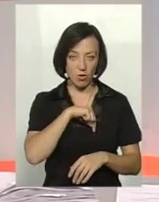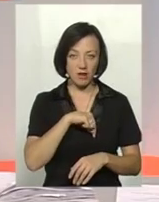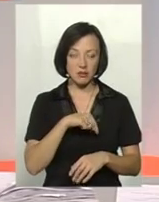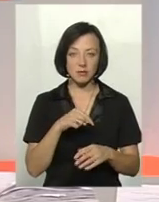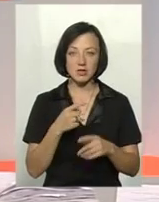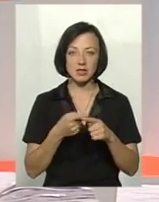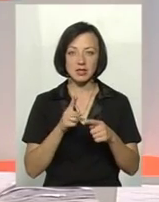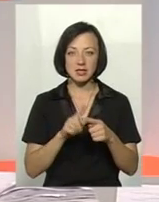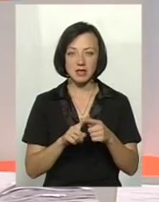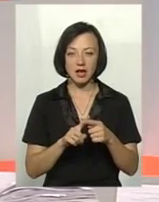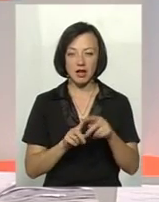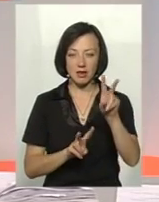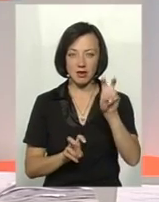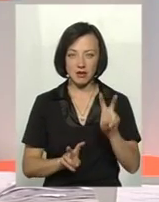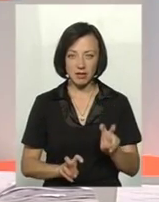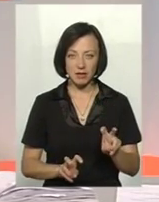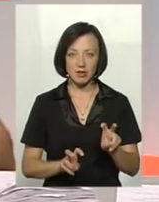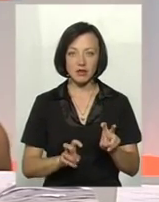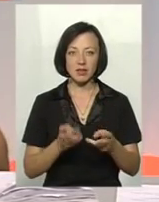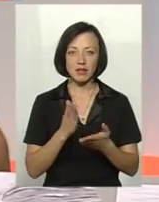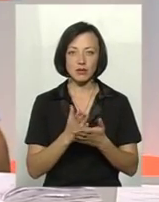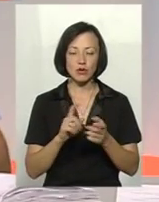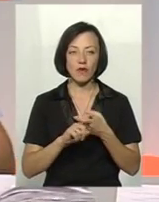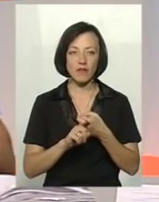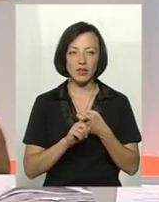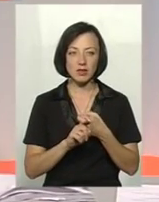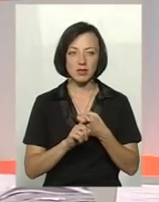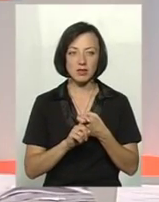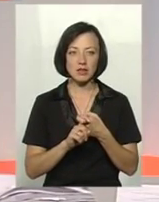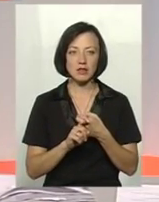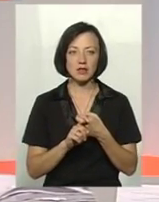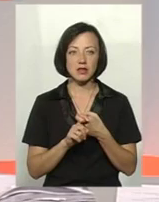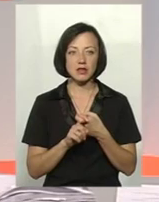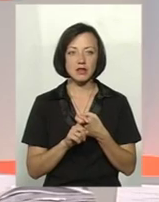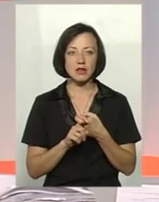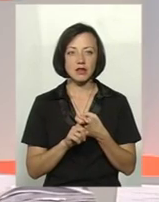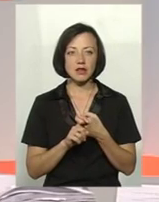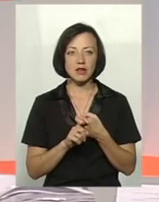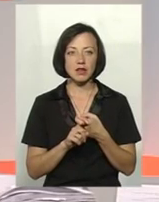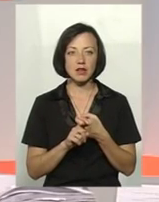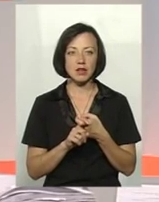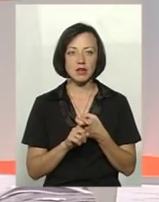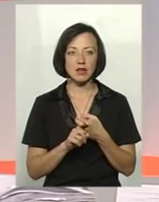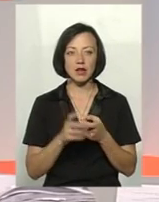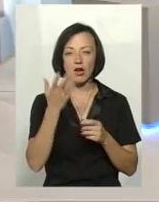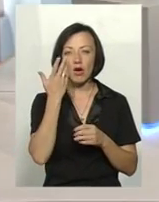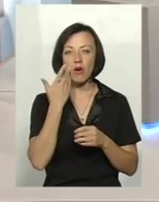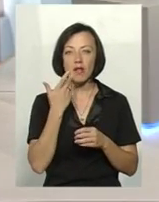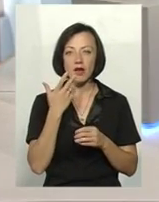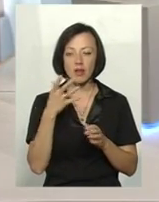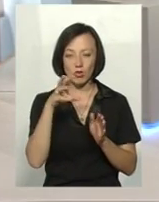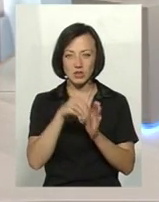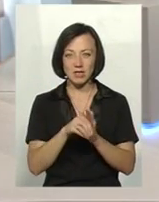значить, штами вірулетні, і, значить, ну, що таке вірулетні для простої людини, це коли концентрація